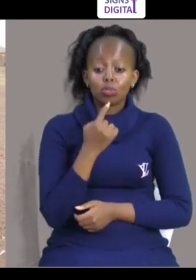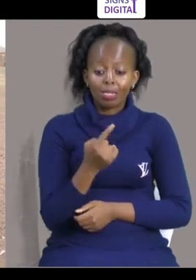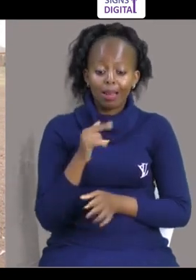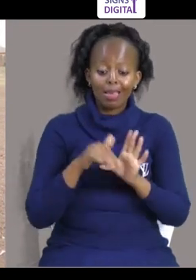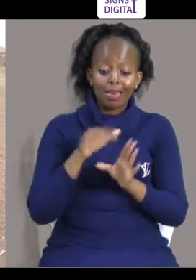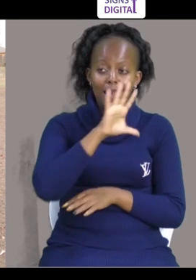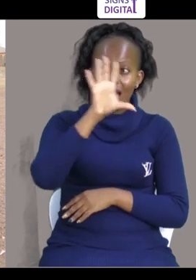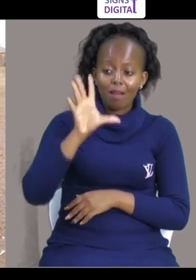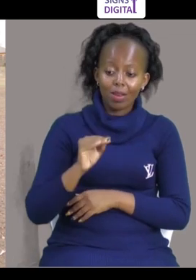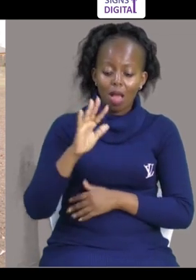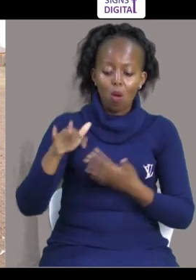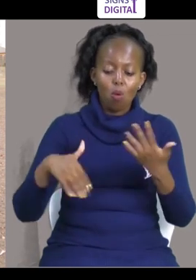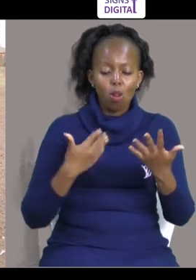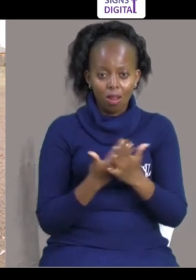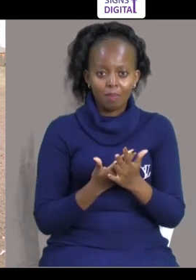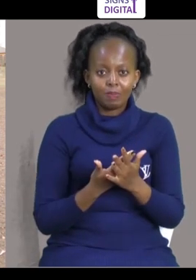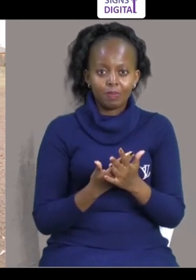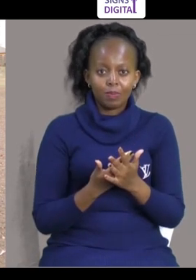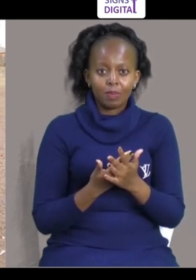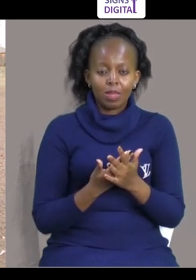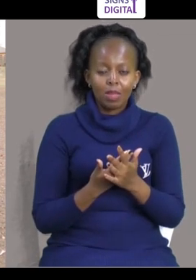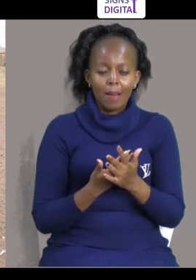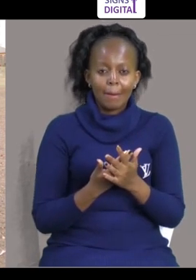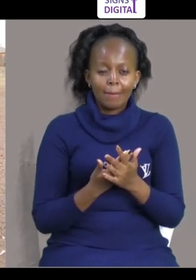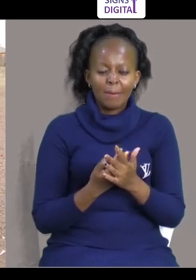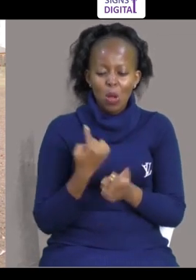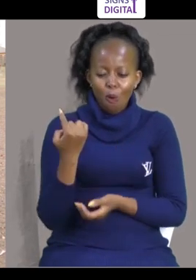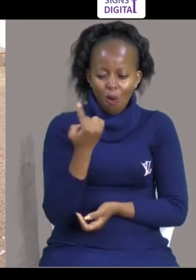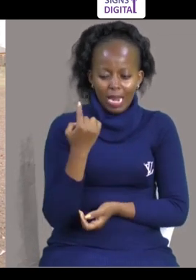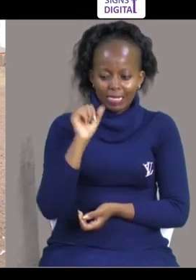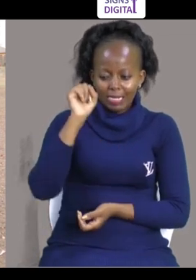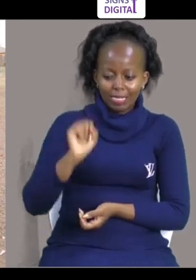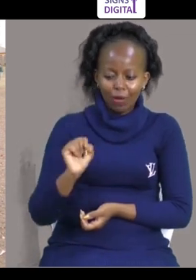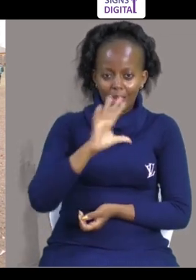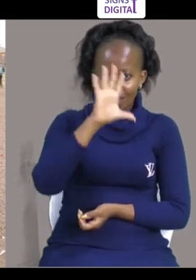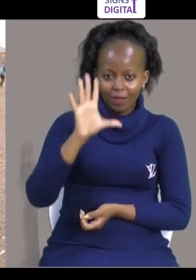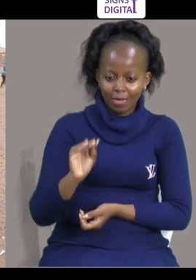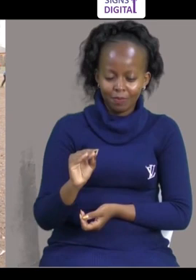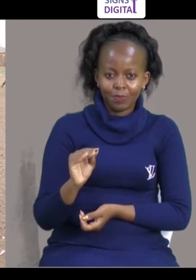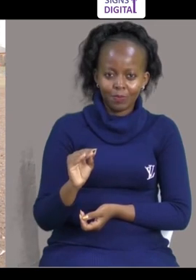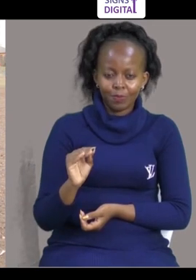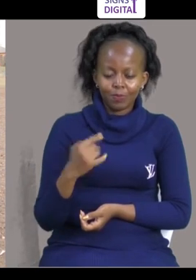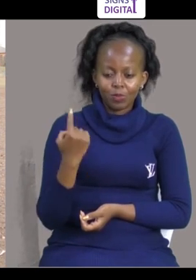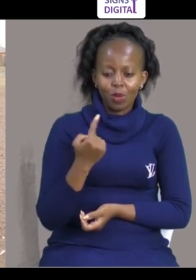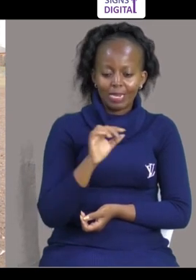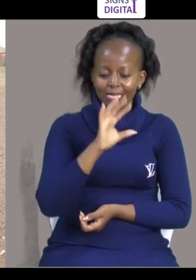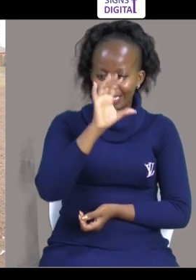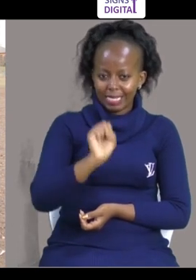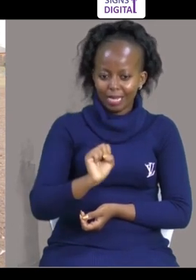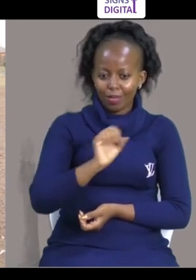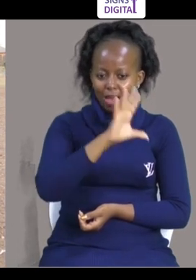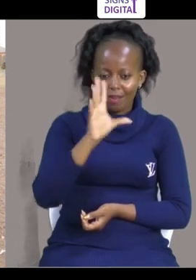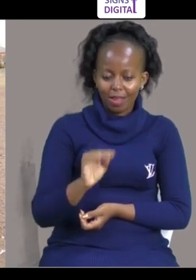siku Ni wambie kwa Afrika yote Except for South Africa Sijui